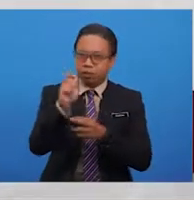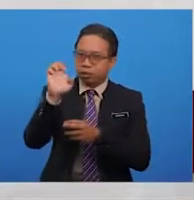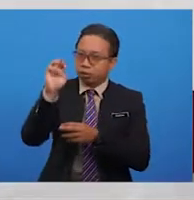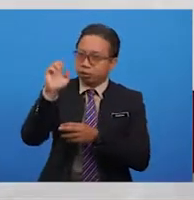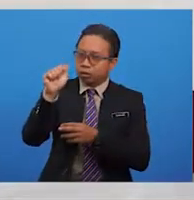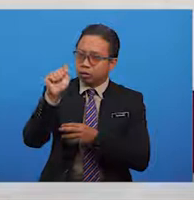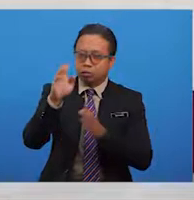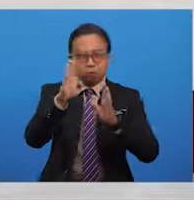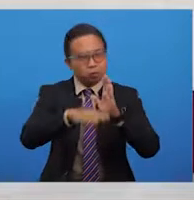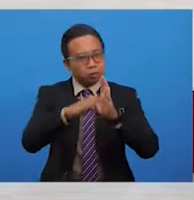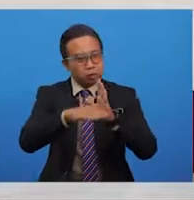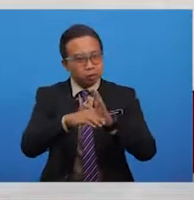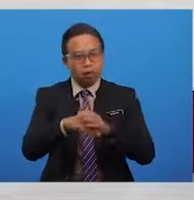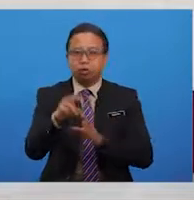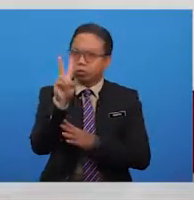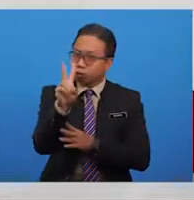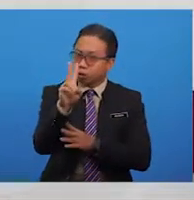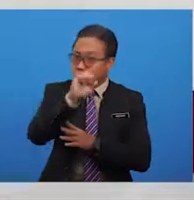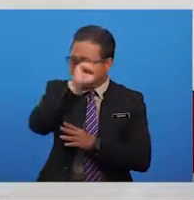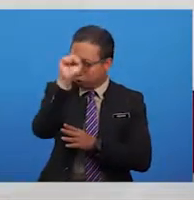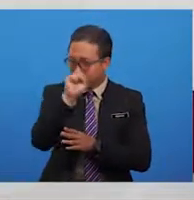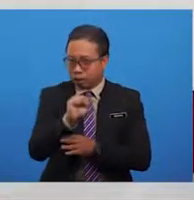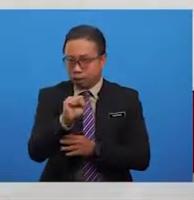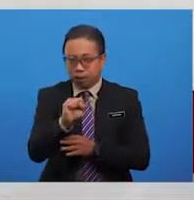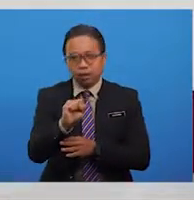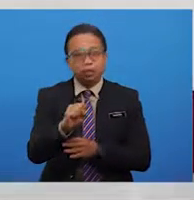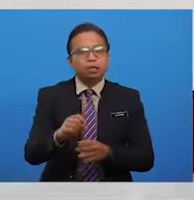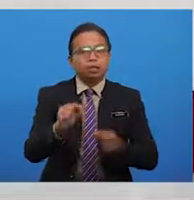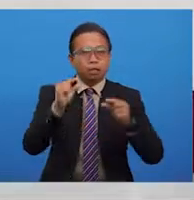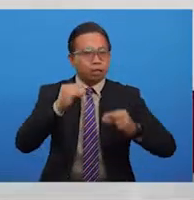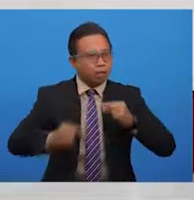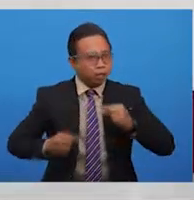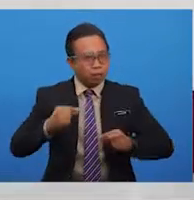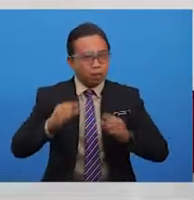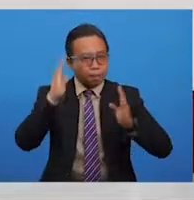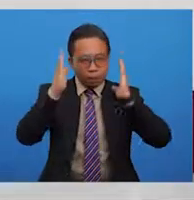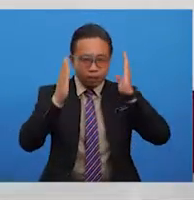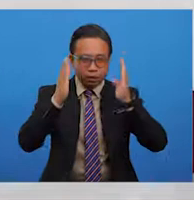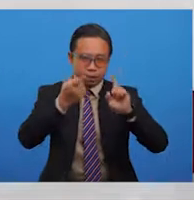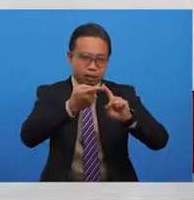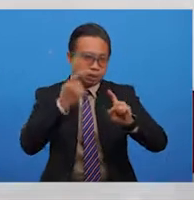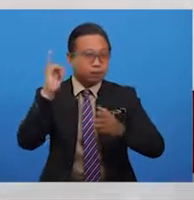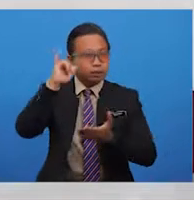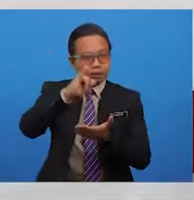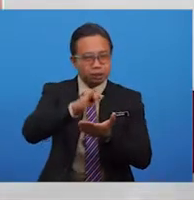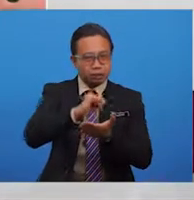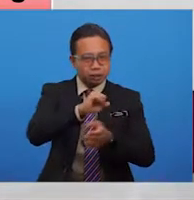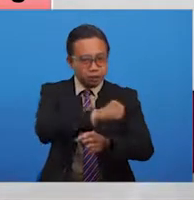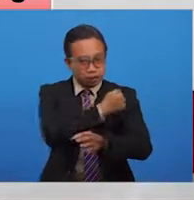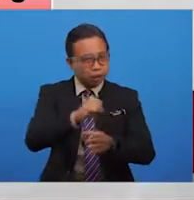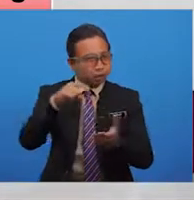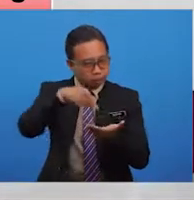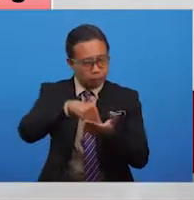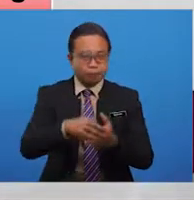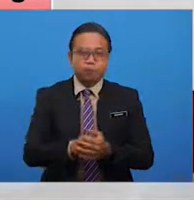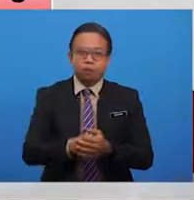sekurang-kurangnya dua persoalan serta gaya bahasa daripada sajak ini. Seterusnya, murid